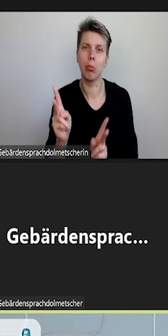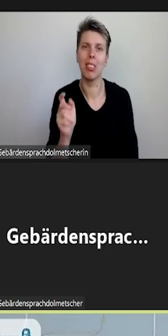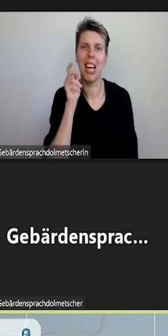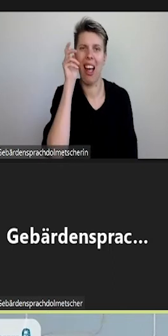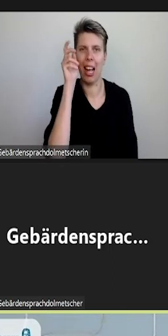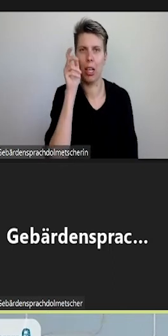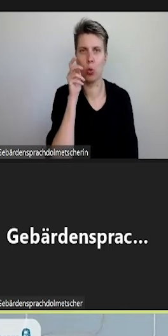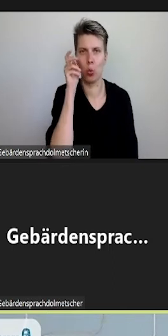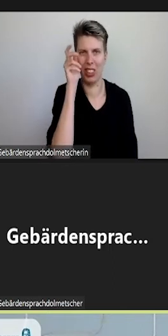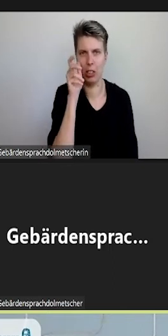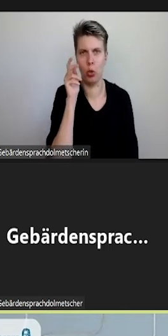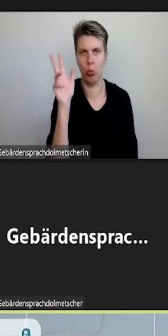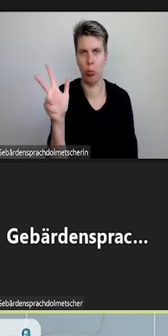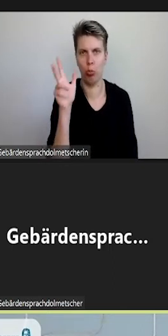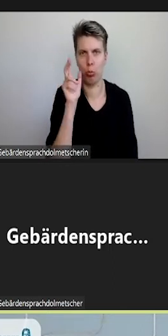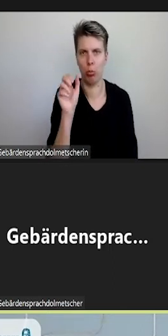stehen.